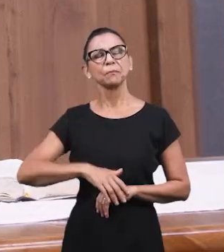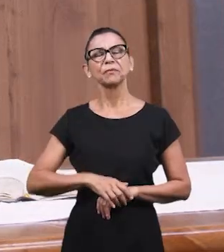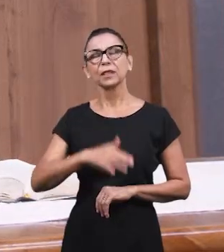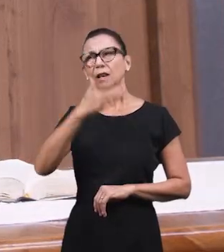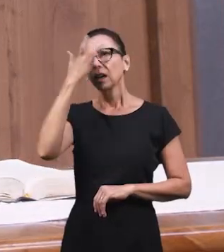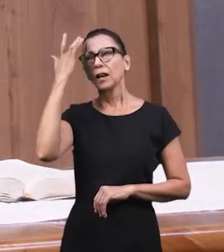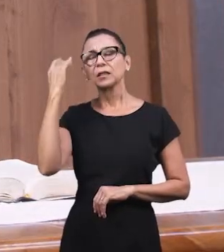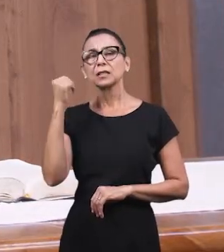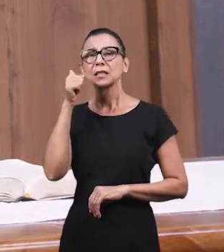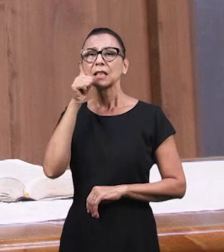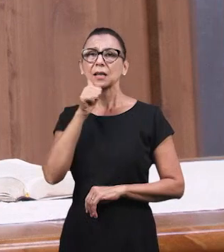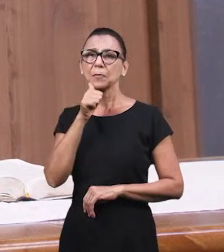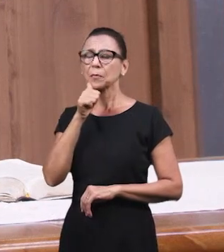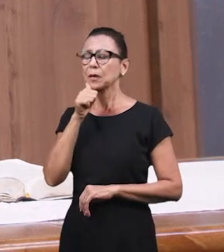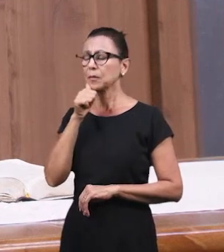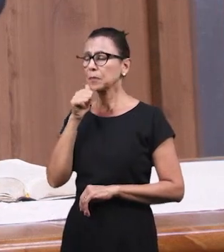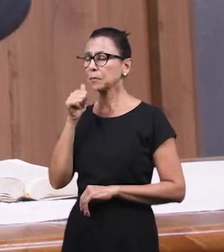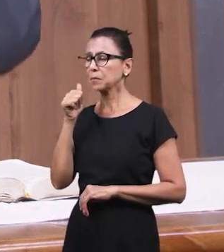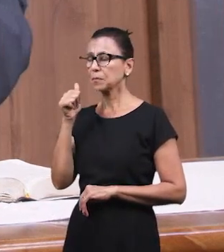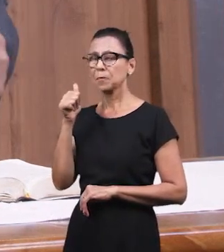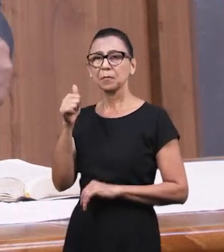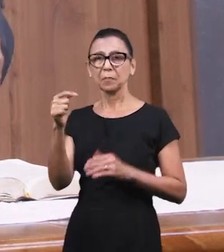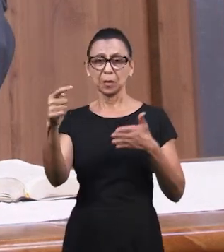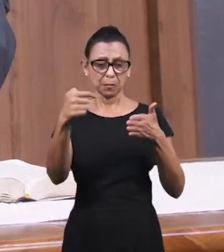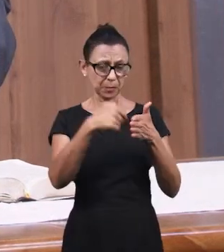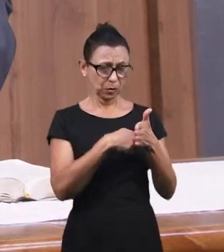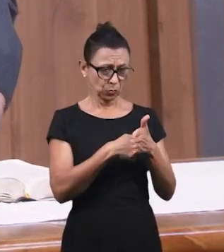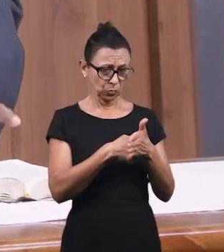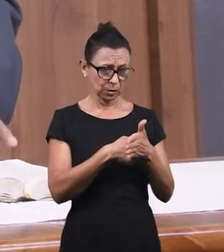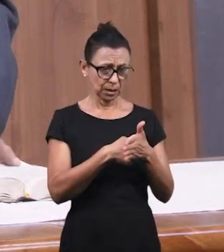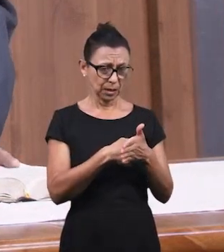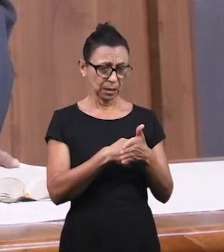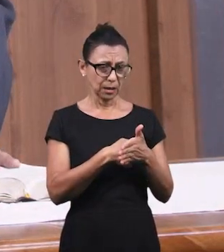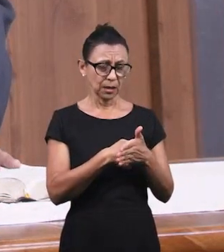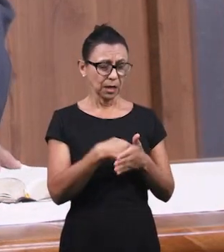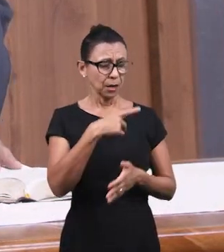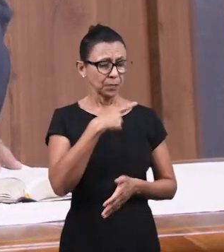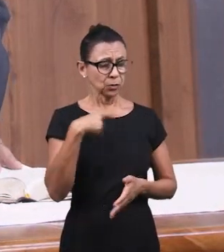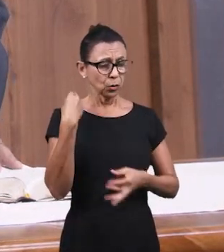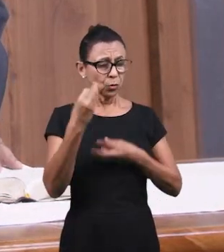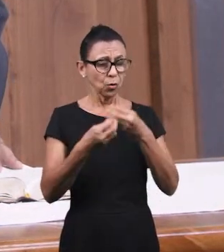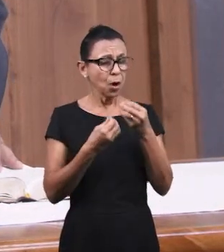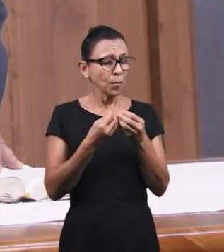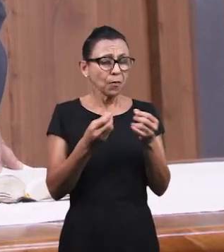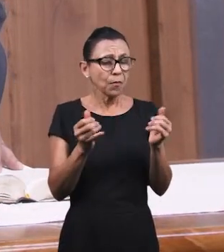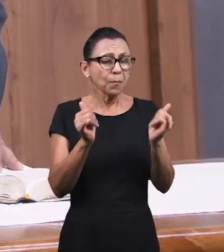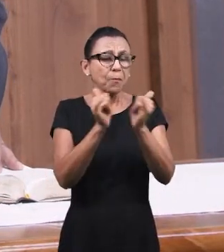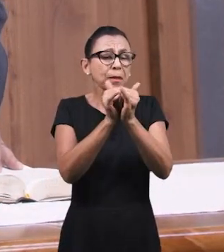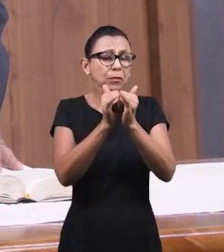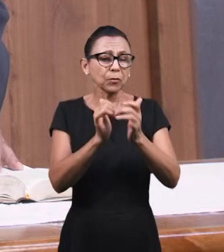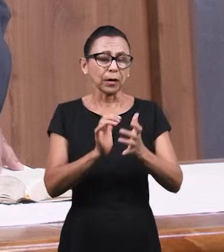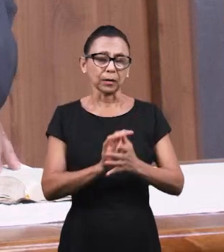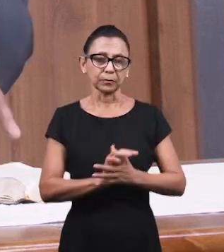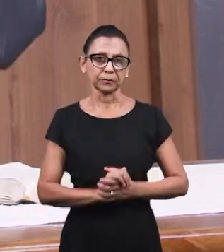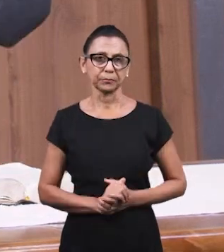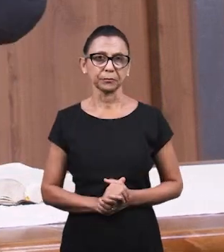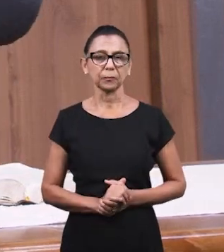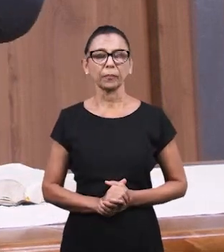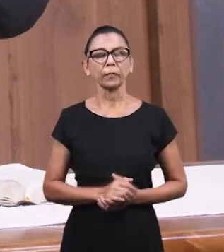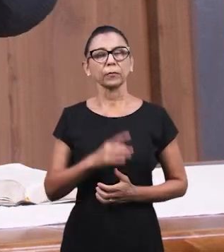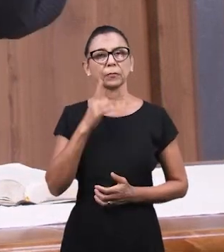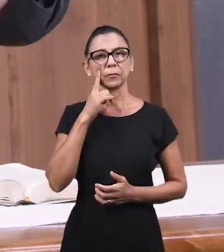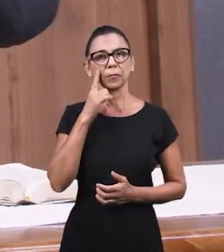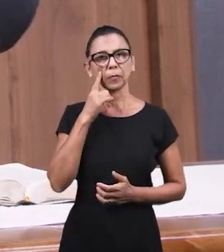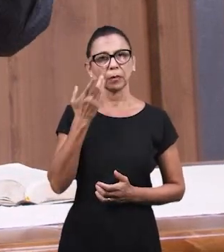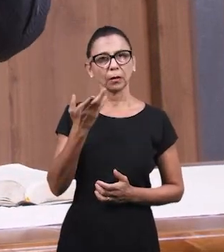Иногда кто-то спрашивает, как мне поступить, чтобы попросить прощения. И мы скажем